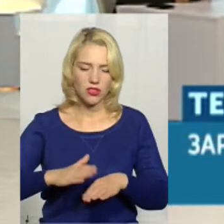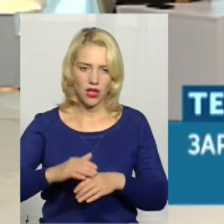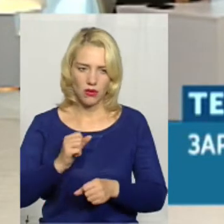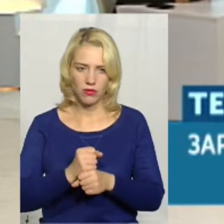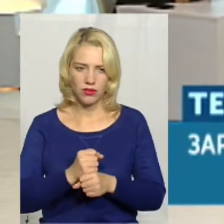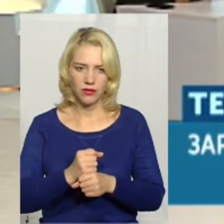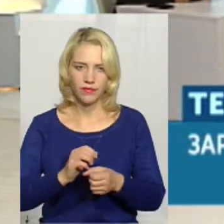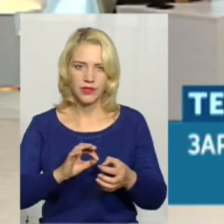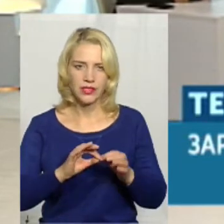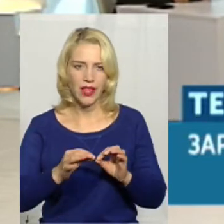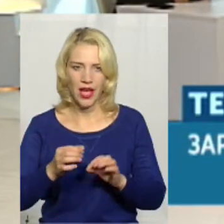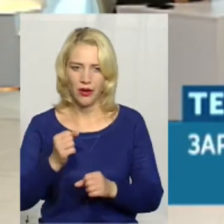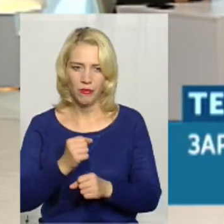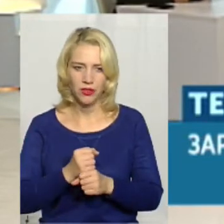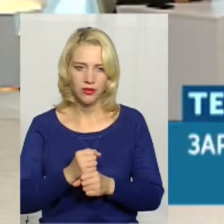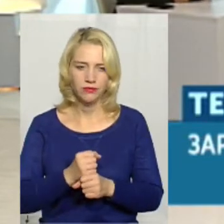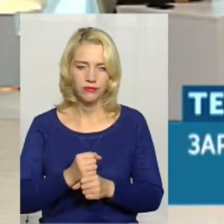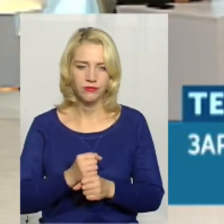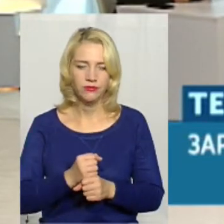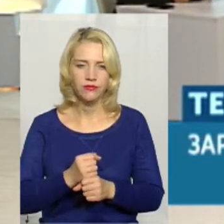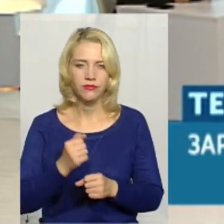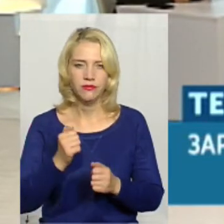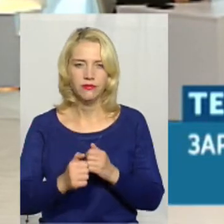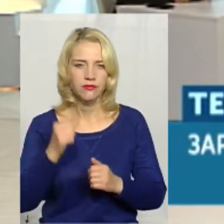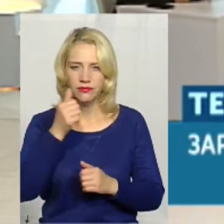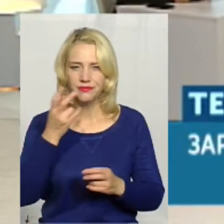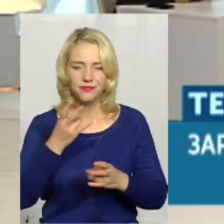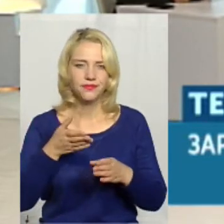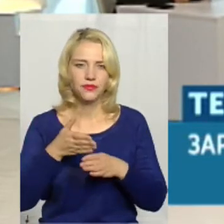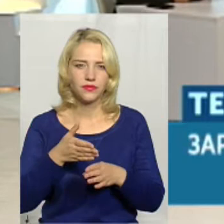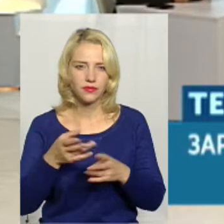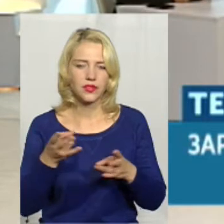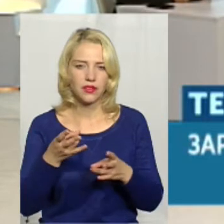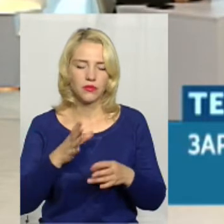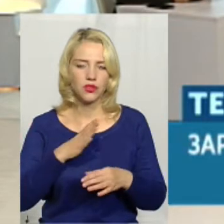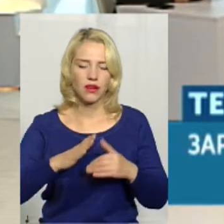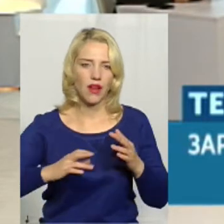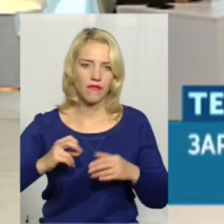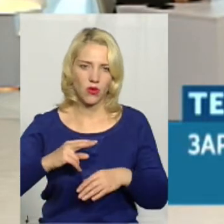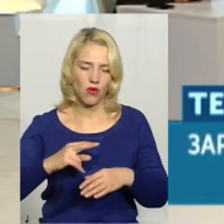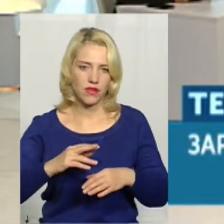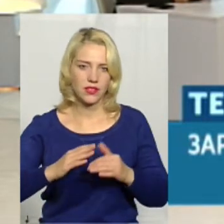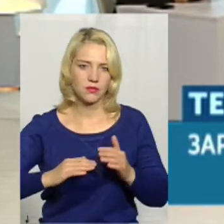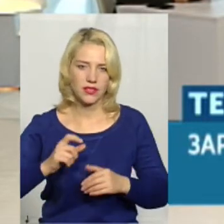робота, треба приймати миттєві рішення, допомагати. Ти повинен бути кваліфікований спеціаліст.